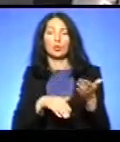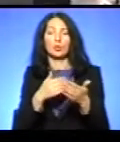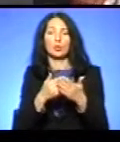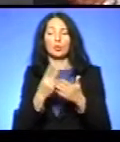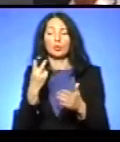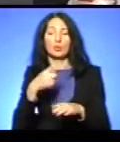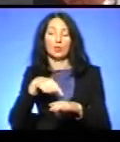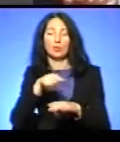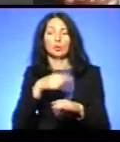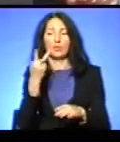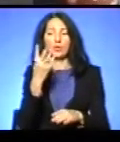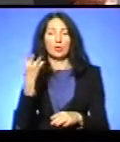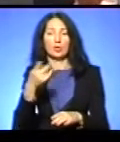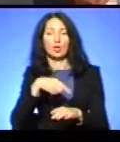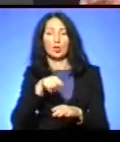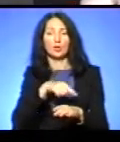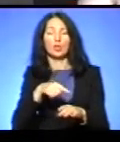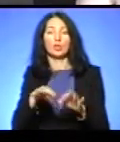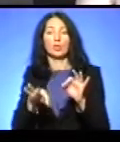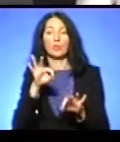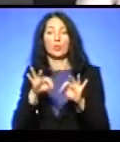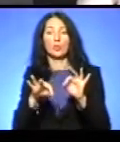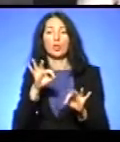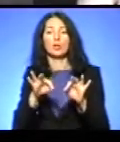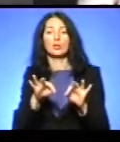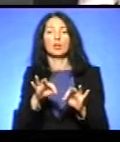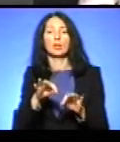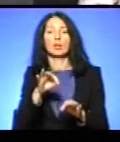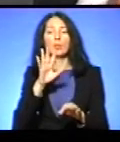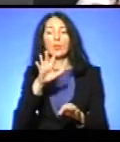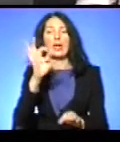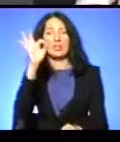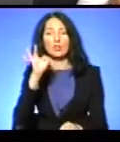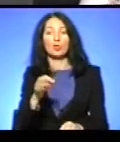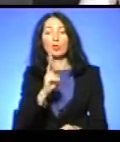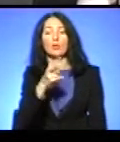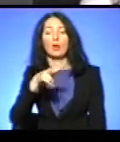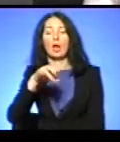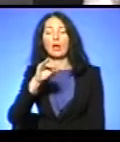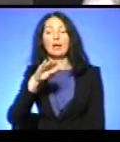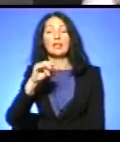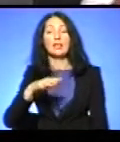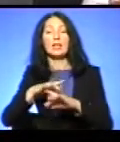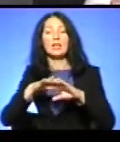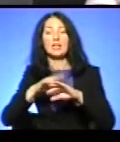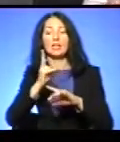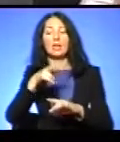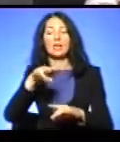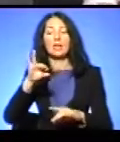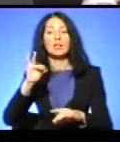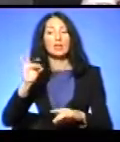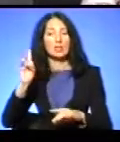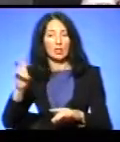Відбирається 5% клітин, які потім відновлюються. Тобто це не те, що